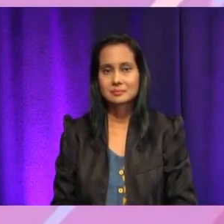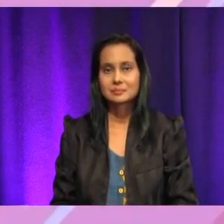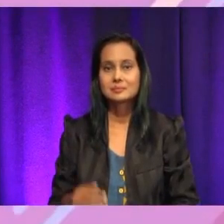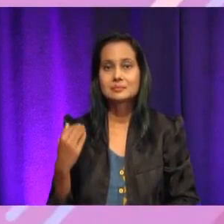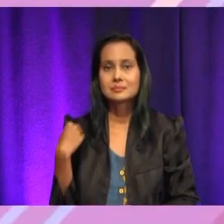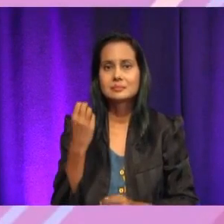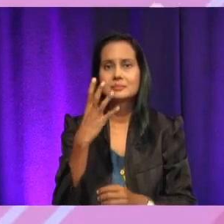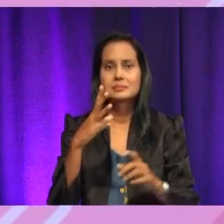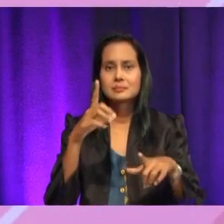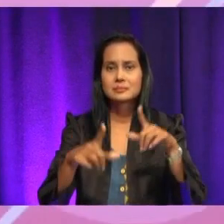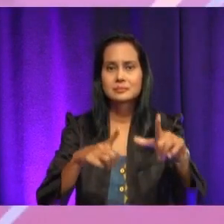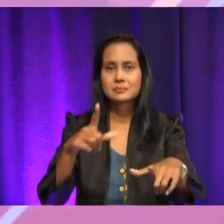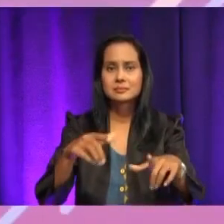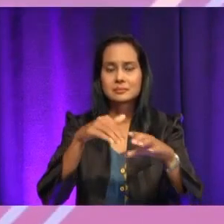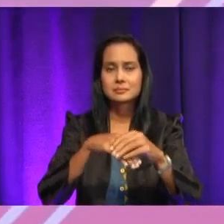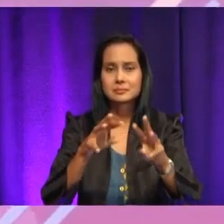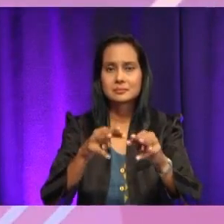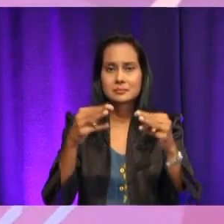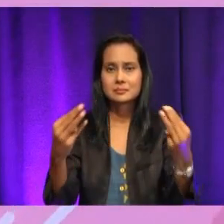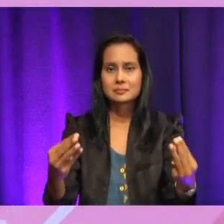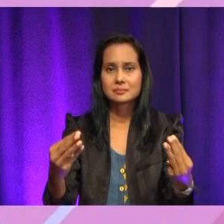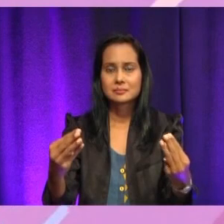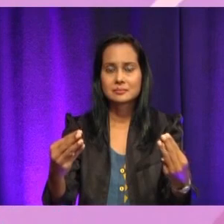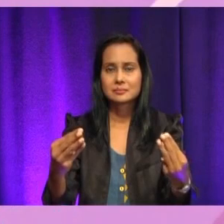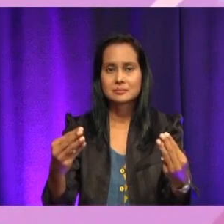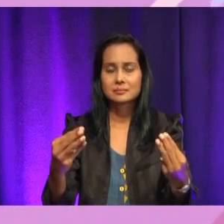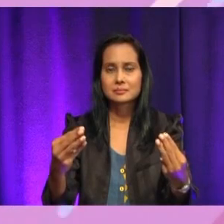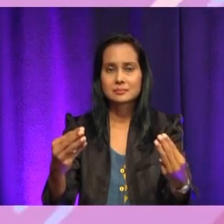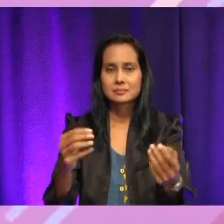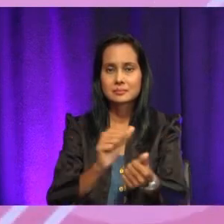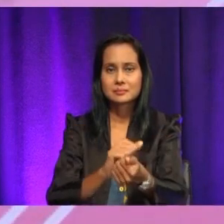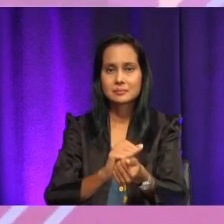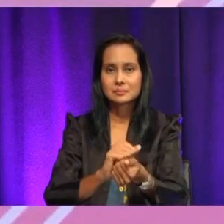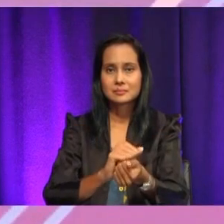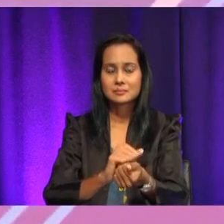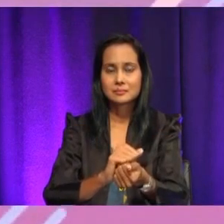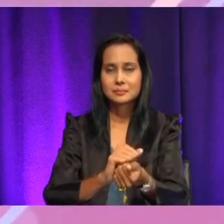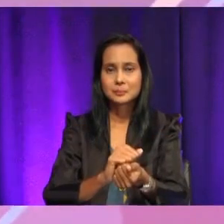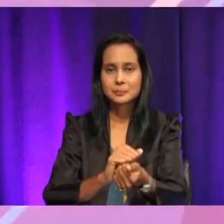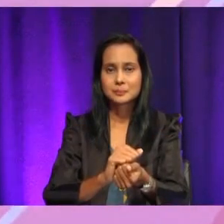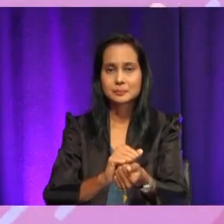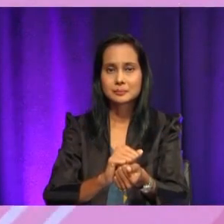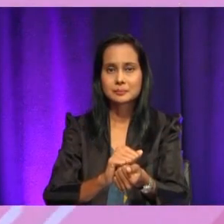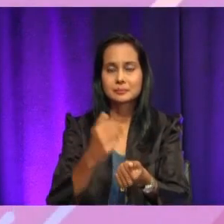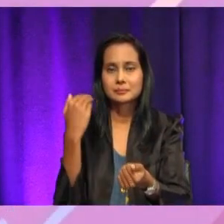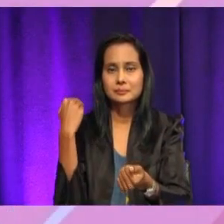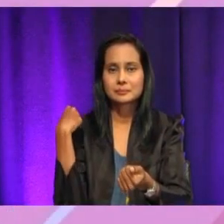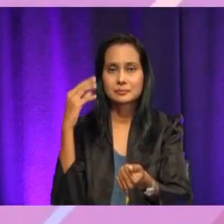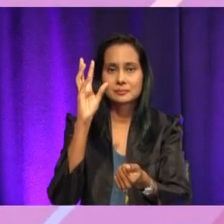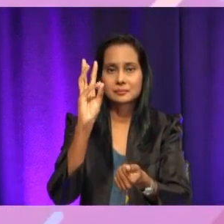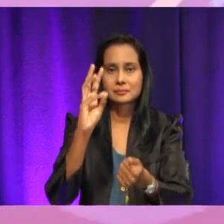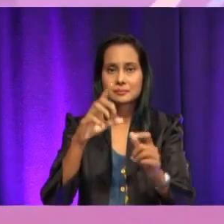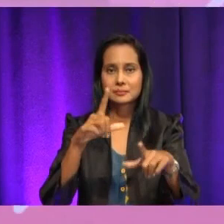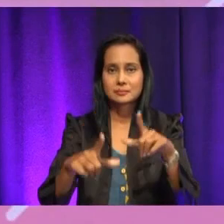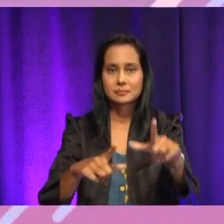langkah yang terdapat dalam manual mesin pencuci itu? Hmm. Ada enam langkah,